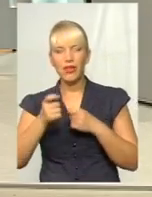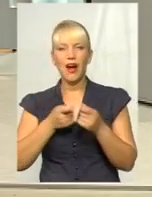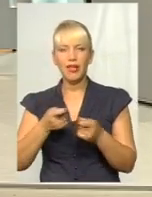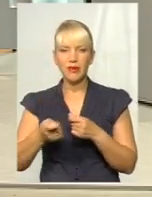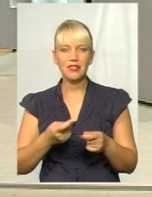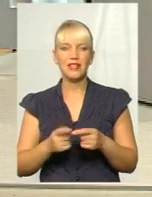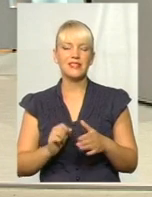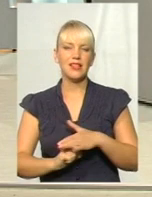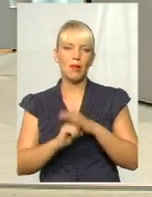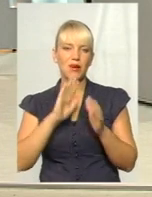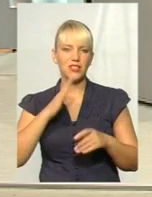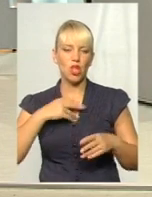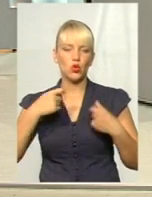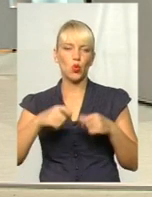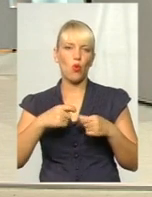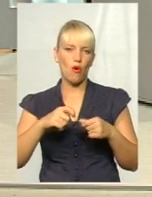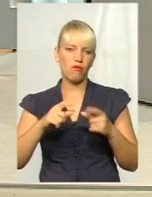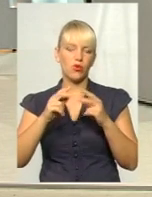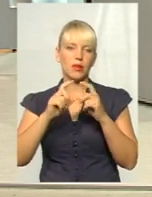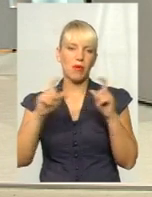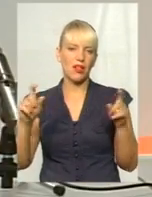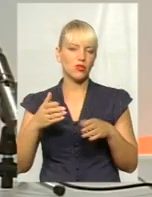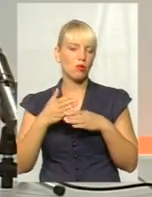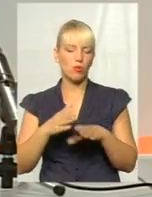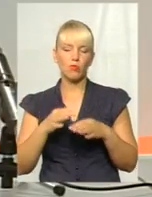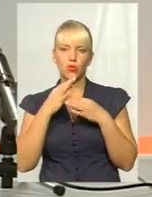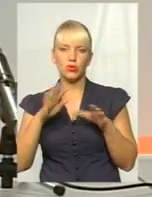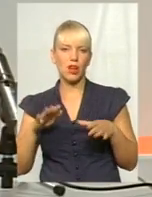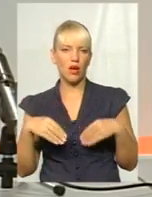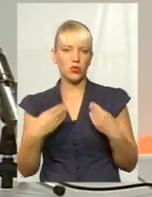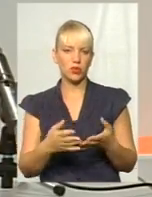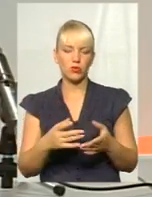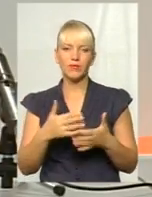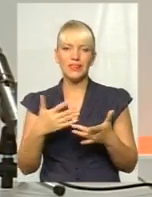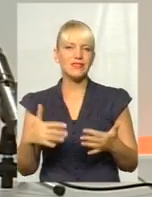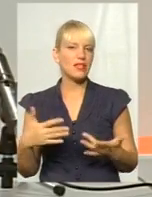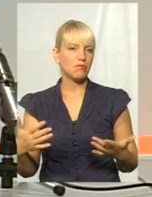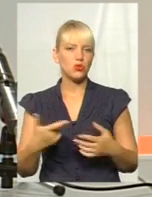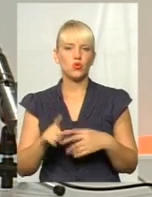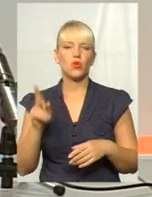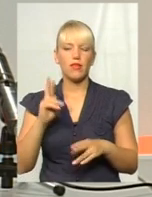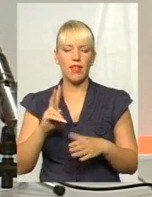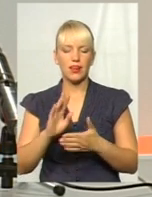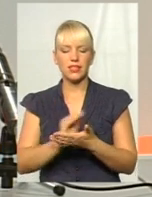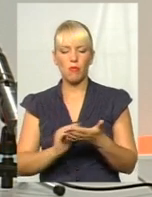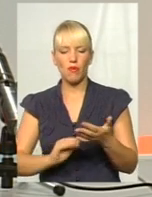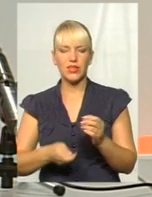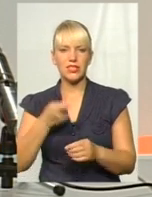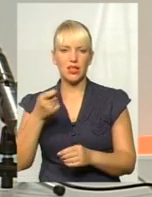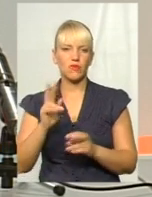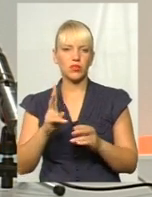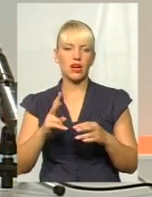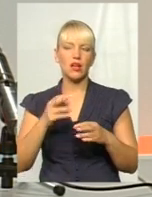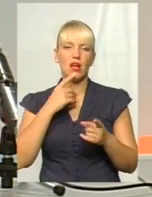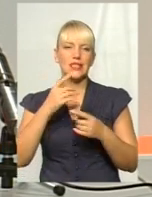-промислової палати. Допомогу надаємо абсолютно всіляку, всебічну, як заповнити заявку, як пройти співбесіду.